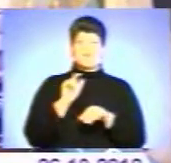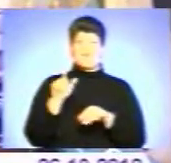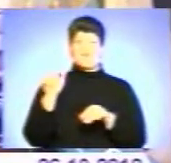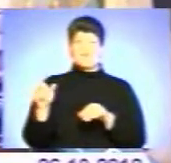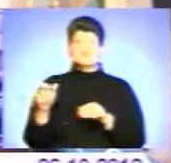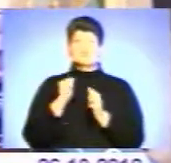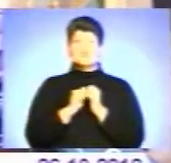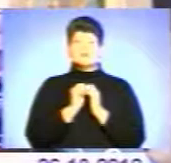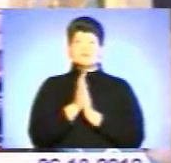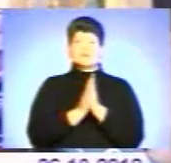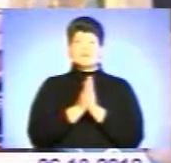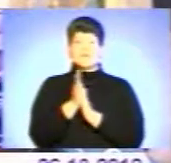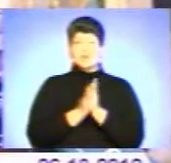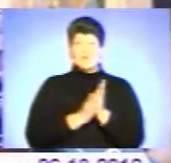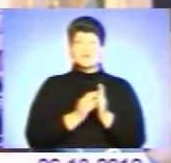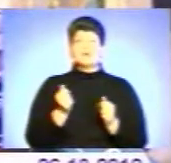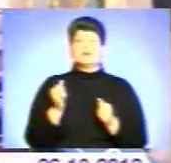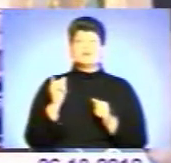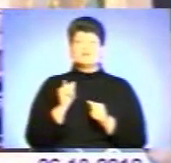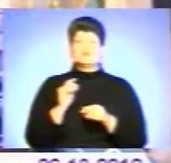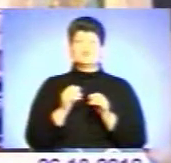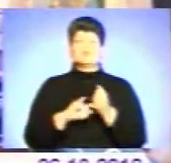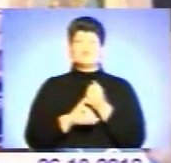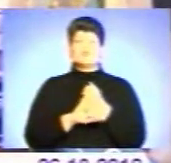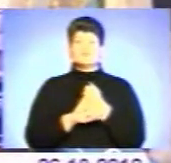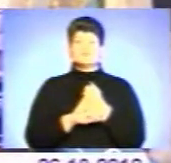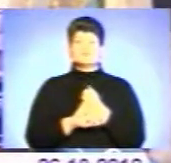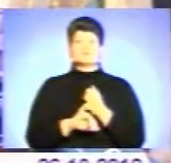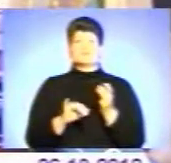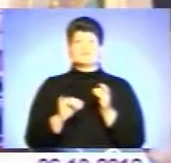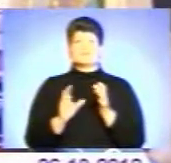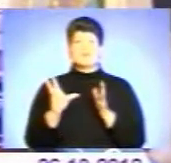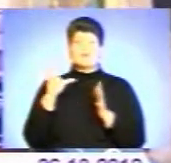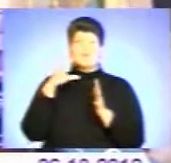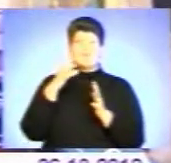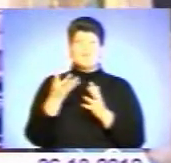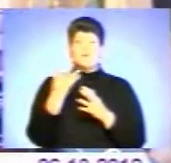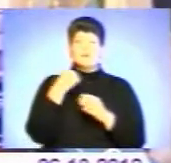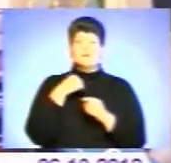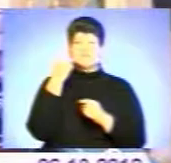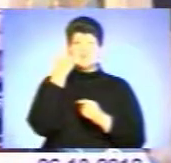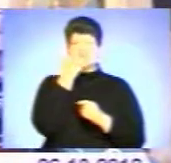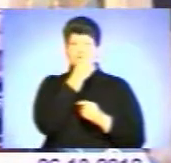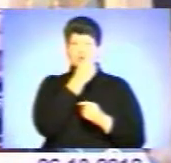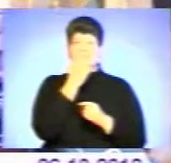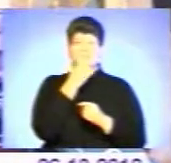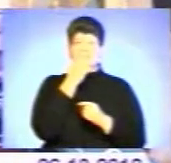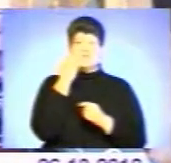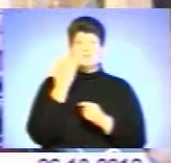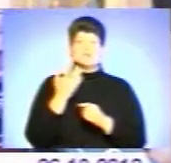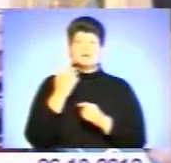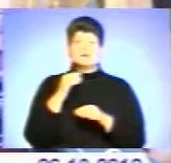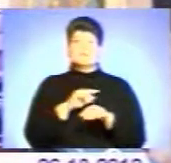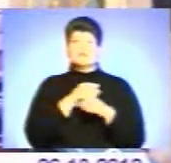Часто мити руки, тому що вірус потрапляє в нас через очі, ніс, при любому